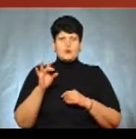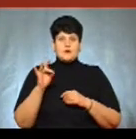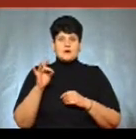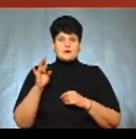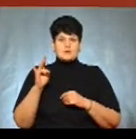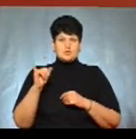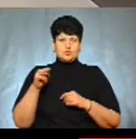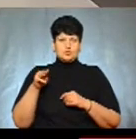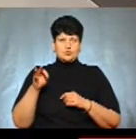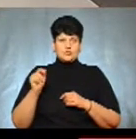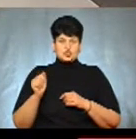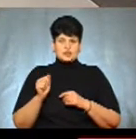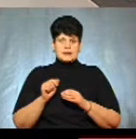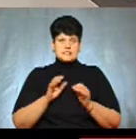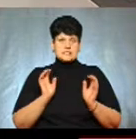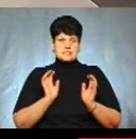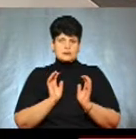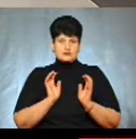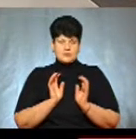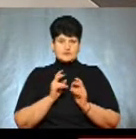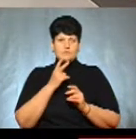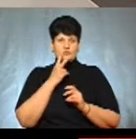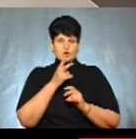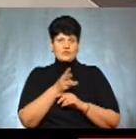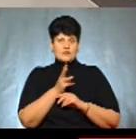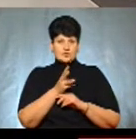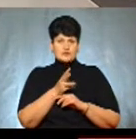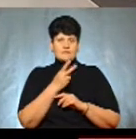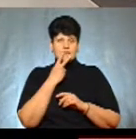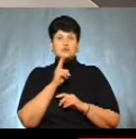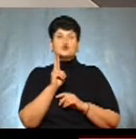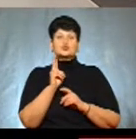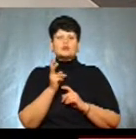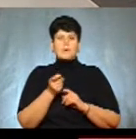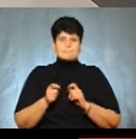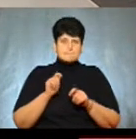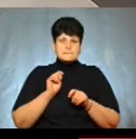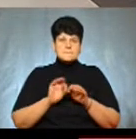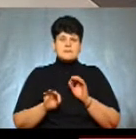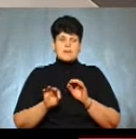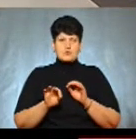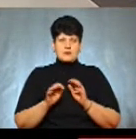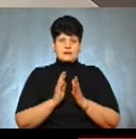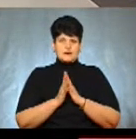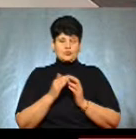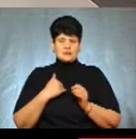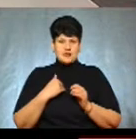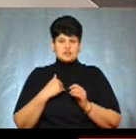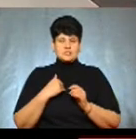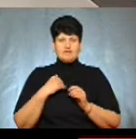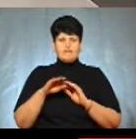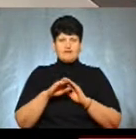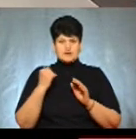заповідника. І очевидець пред'явив відео, на якому чітко видно, хто підпалює цю траву. Наші рятувальники